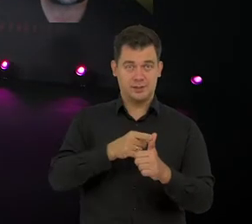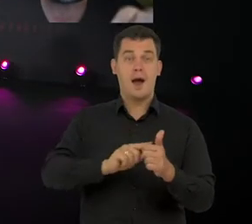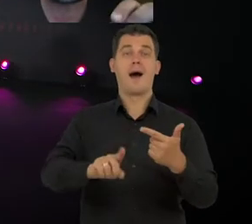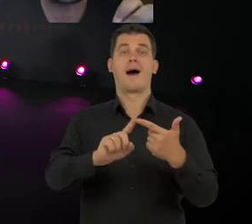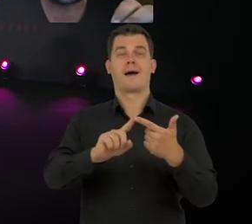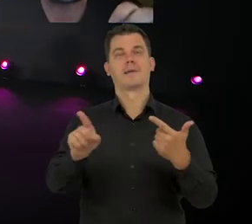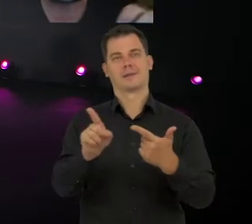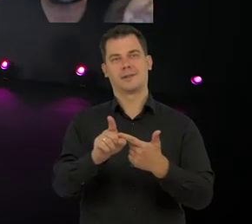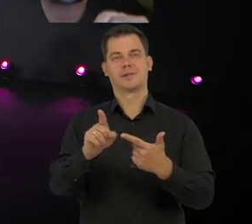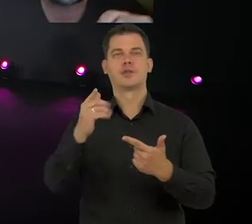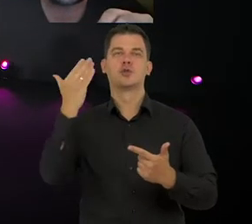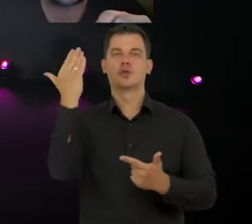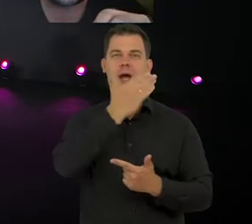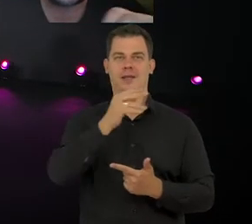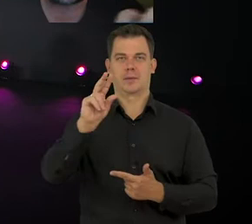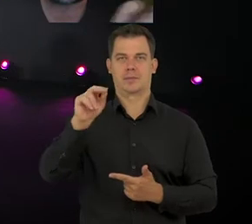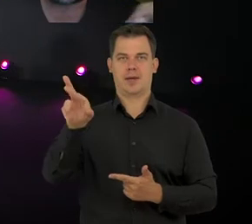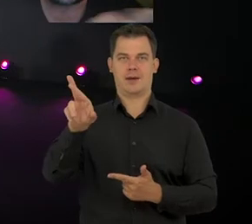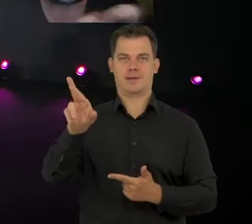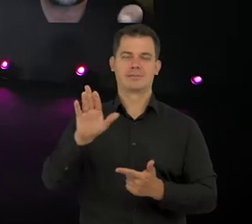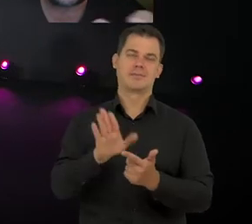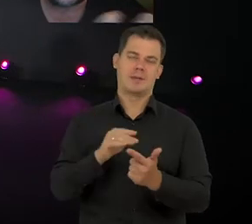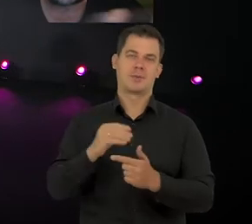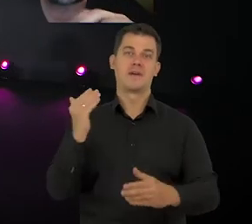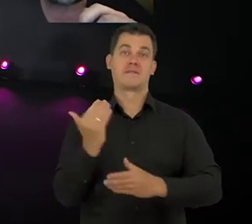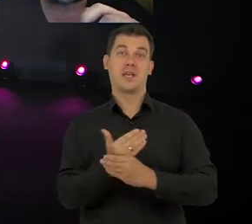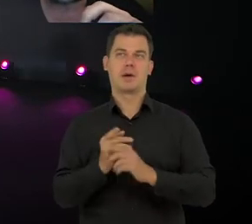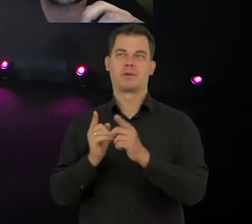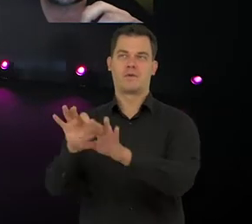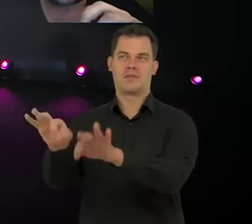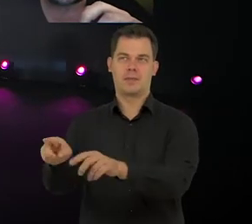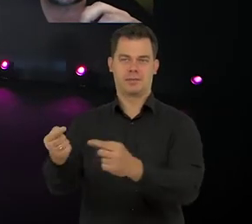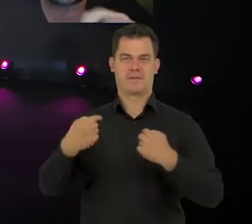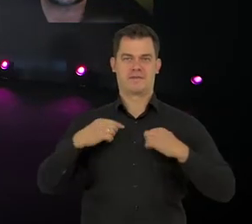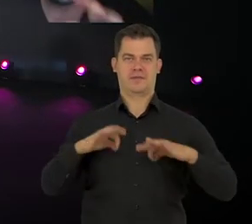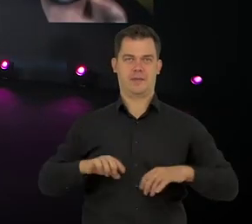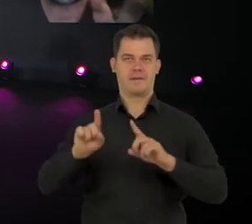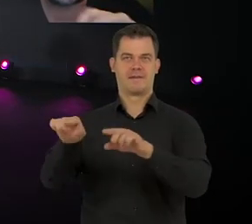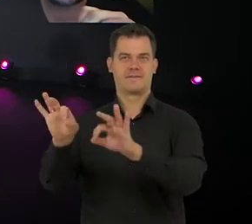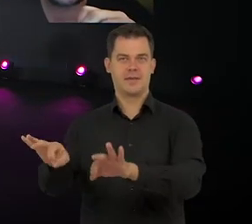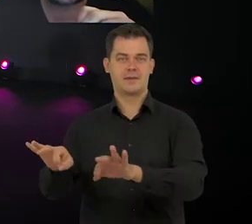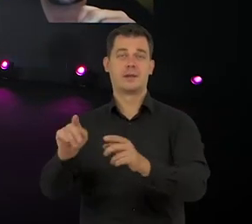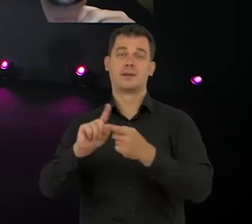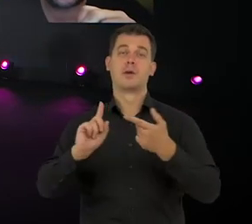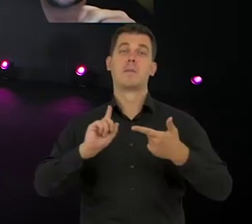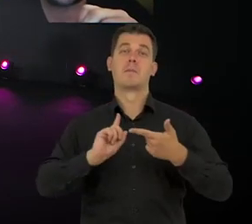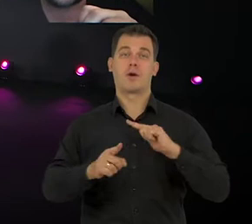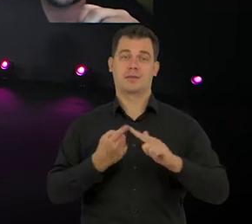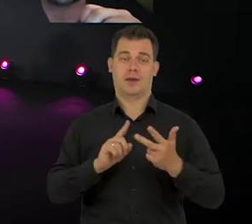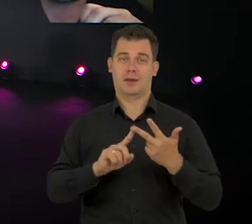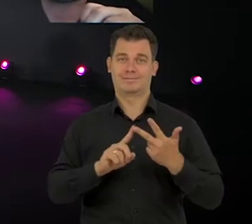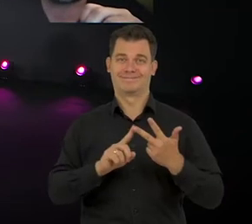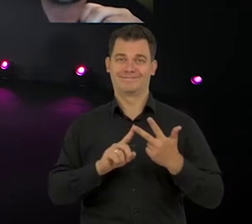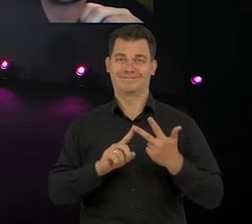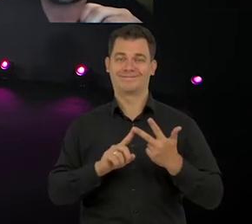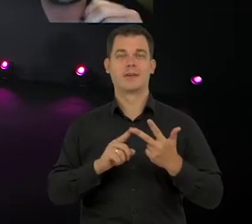mamy również czarny PR, czyli niektóre firmy mogą się wzajemnie oskarżyć o różne rzeczy. Mamy również polityków,